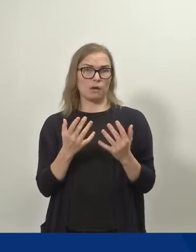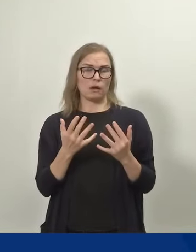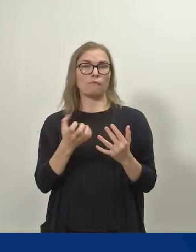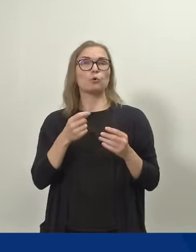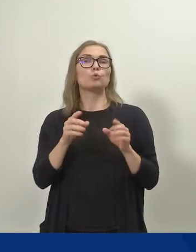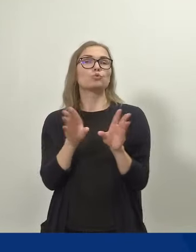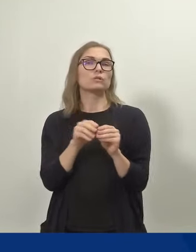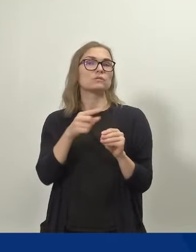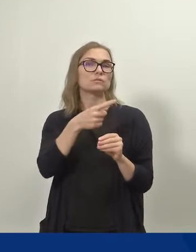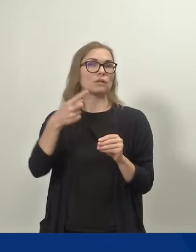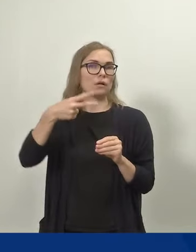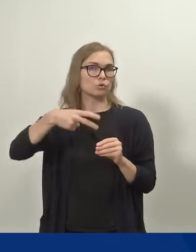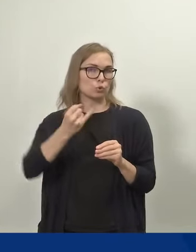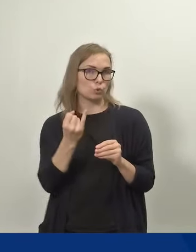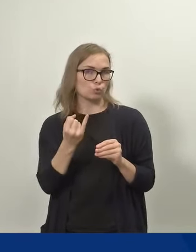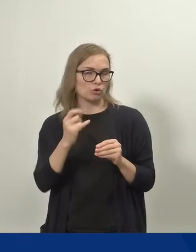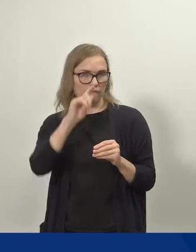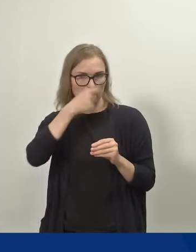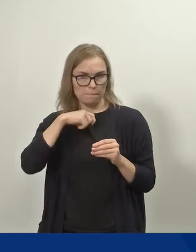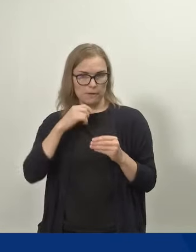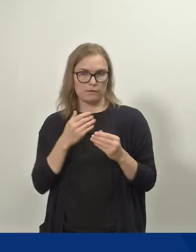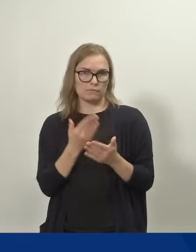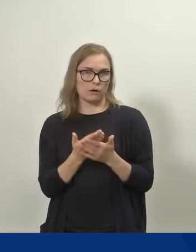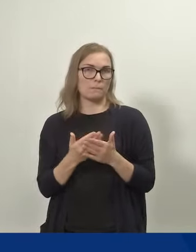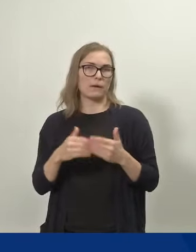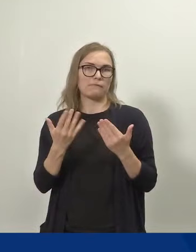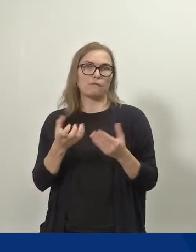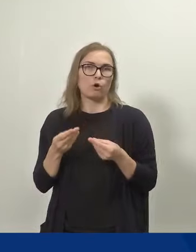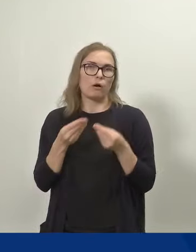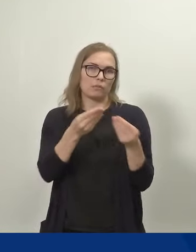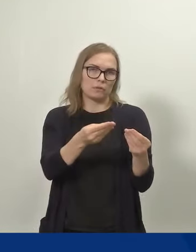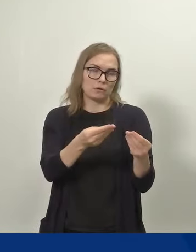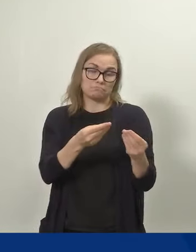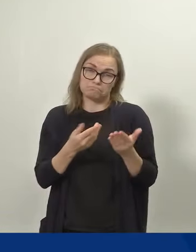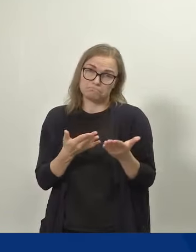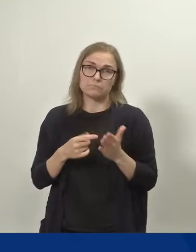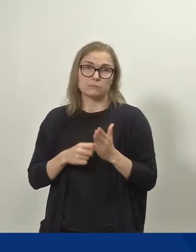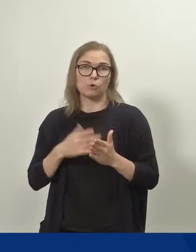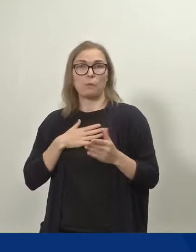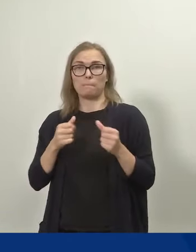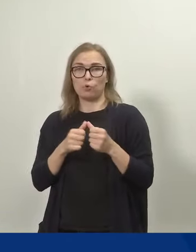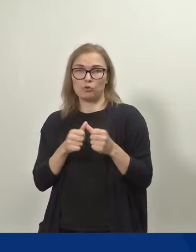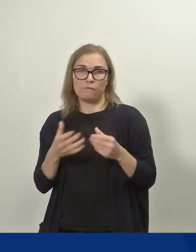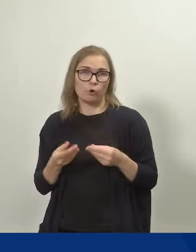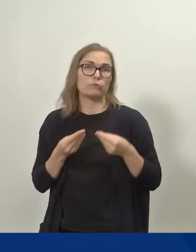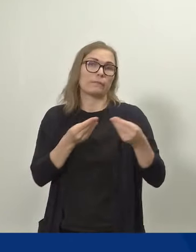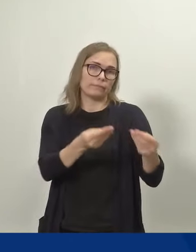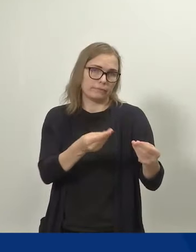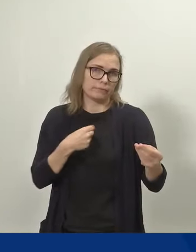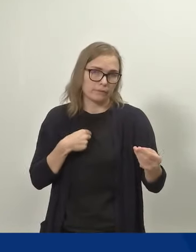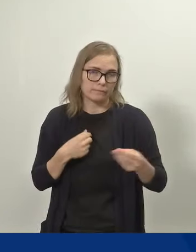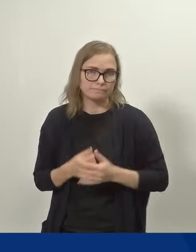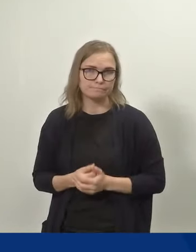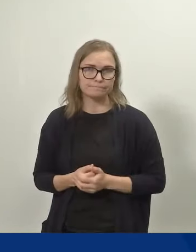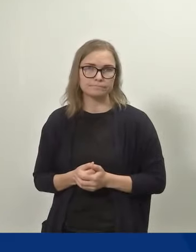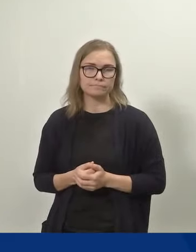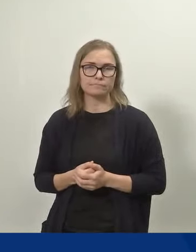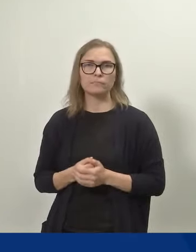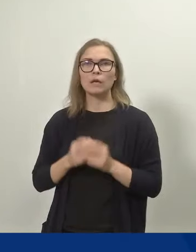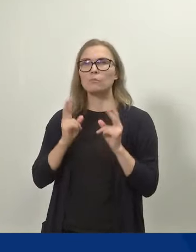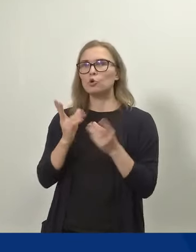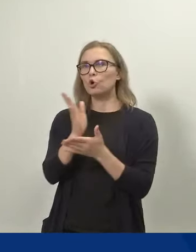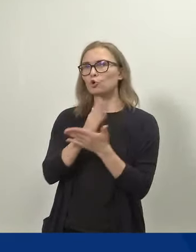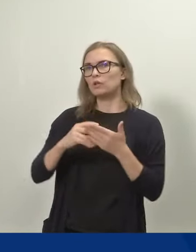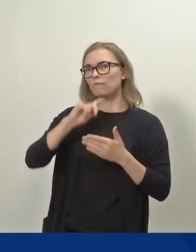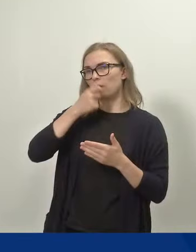126 vanhempainrahapäivää esimerkiksi puolisolleen. Muutoksia tehtiin myös osittaiseen